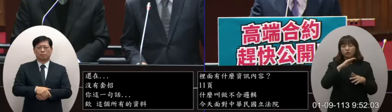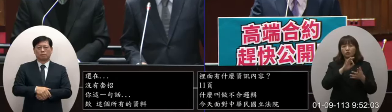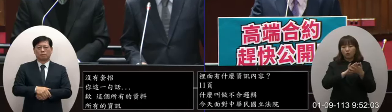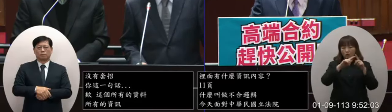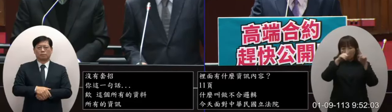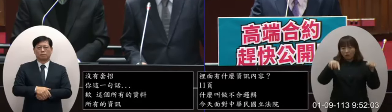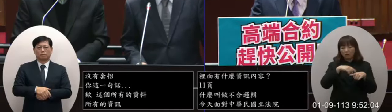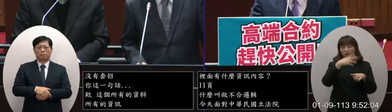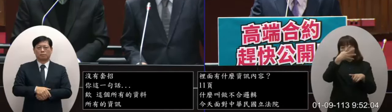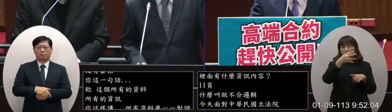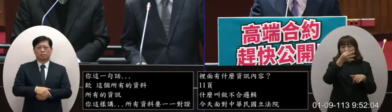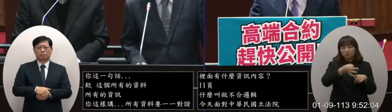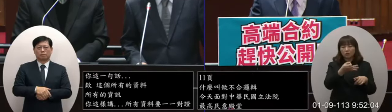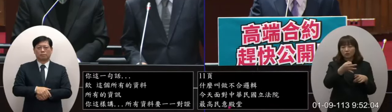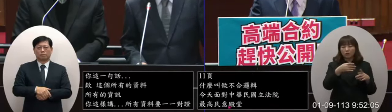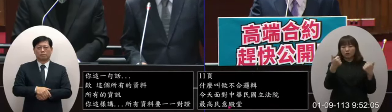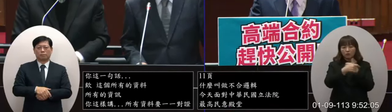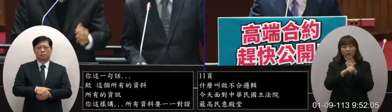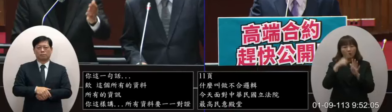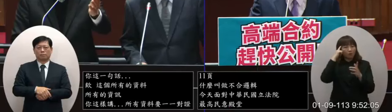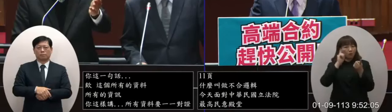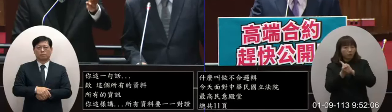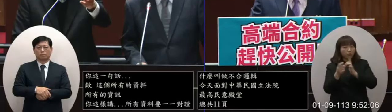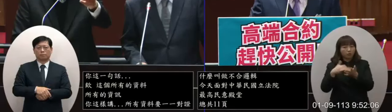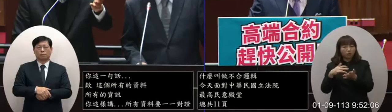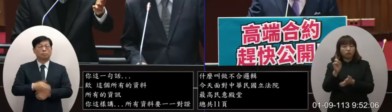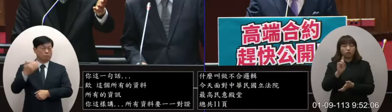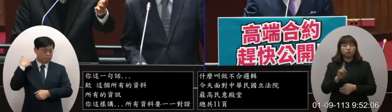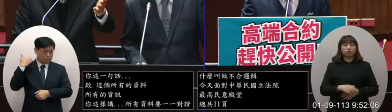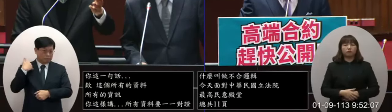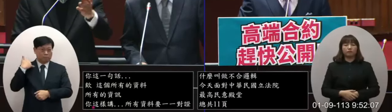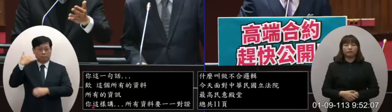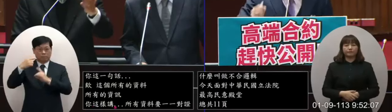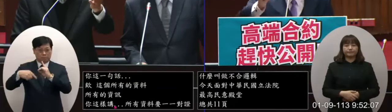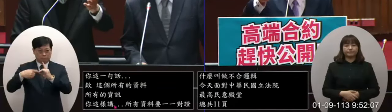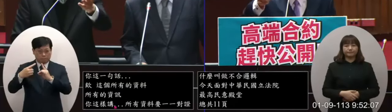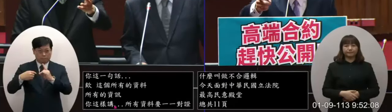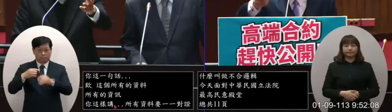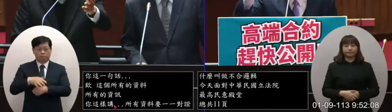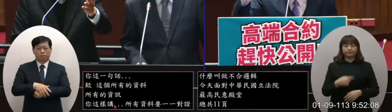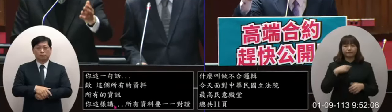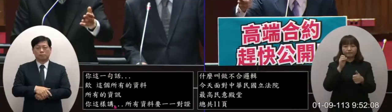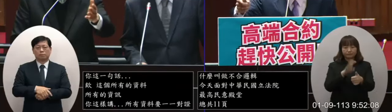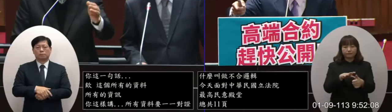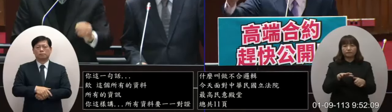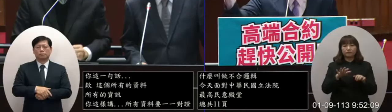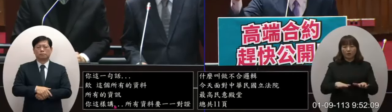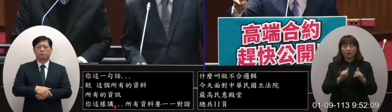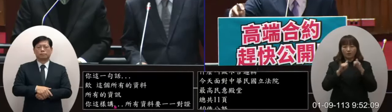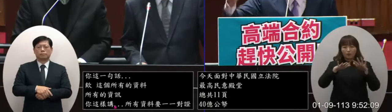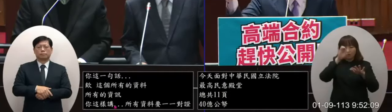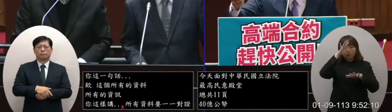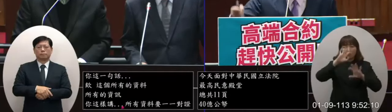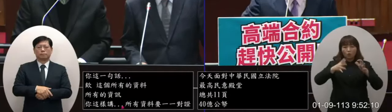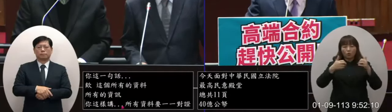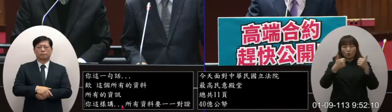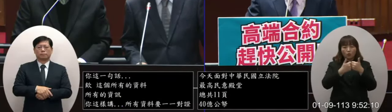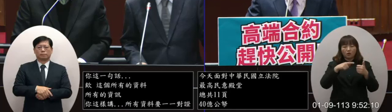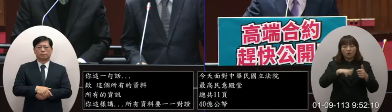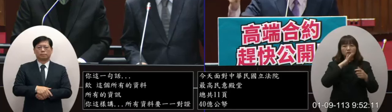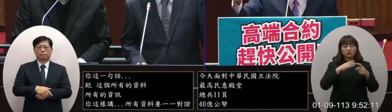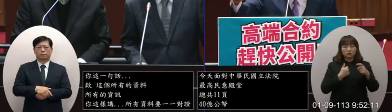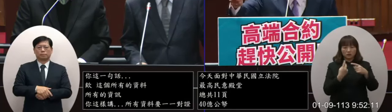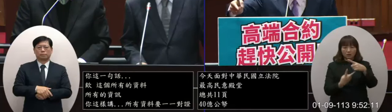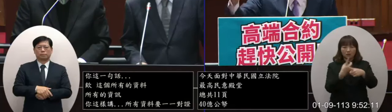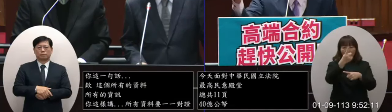億元的這個相關的公堂是這樣子來計算嗎當時高端我告訴你啦今天民進黨在國會實質過